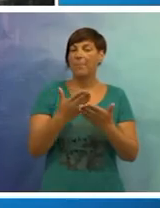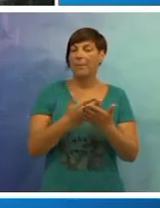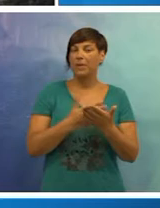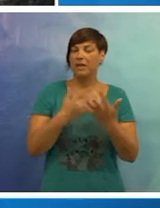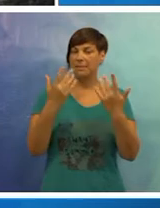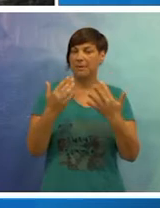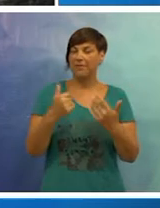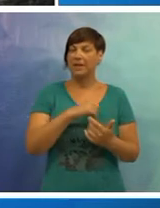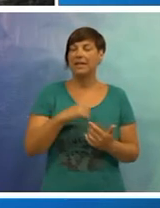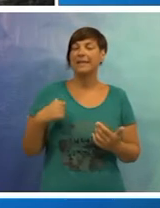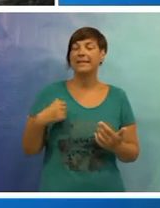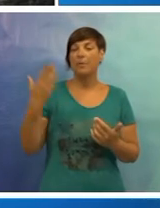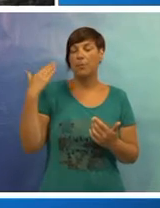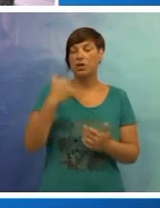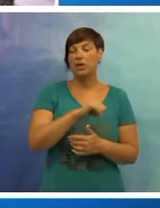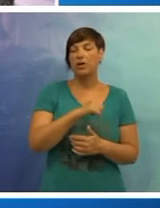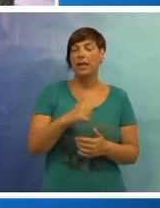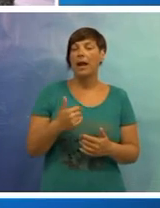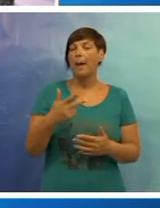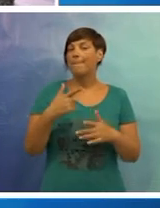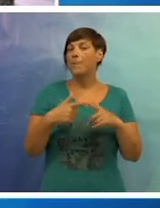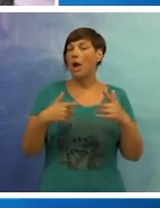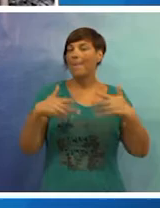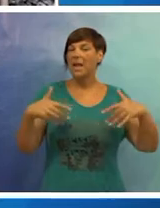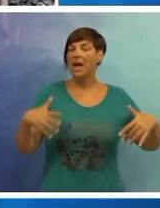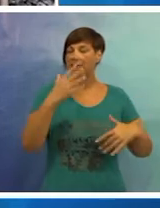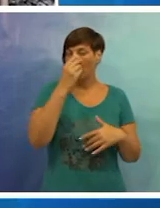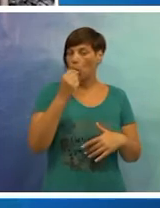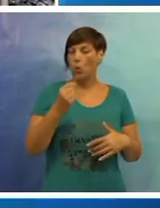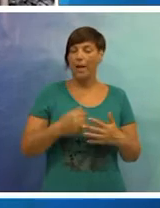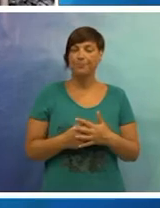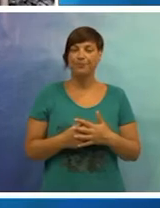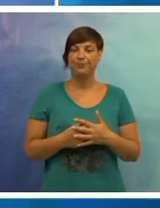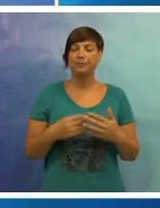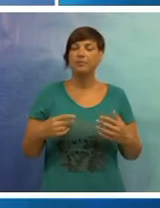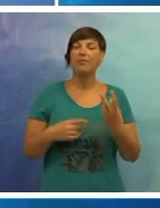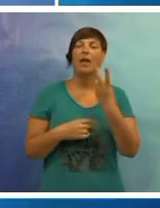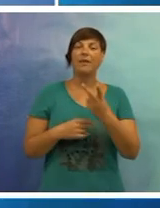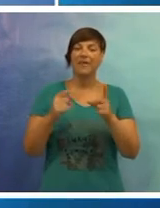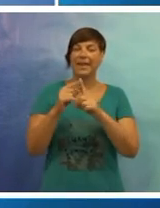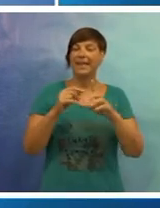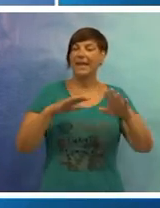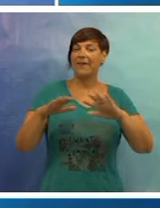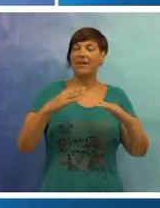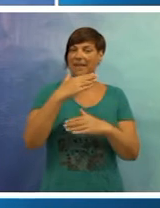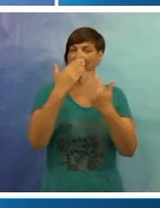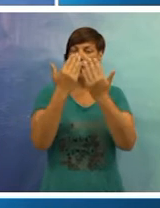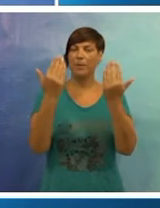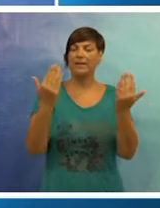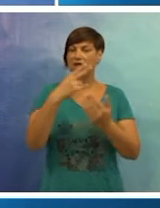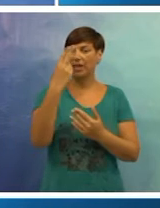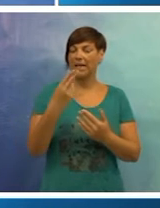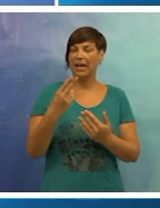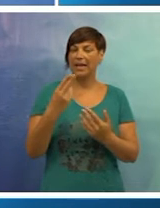a prema podacima fine samo lanije od pristojbe naplaćeno gotovo pola milijarde kuna. Vršitelj dužnosti i ravnatelja